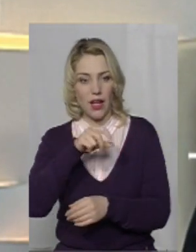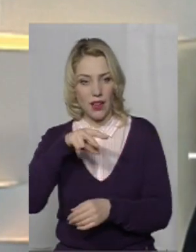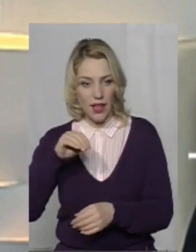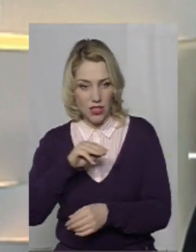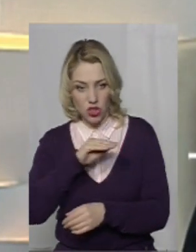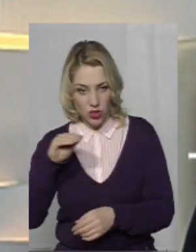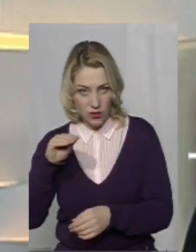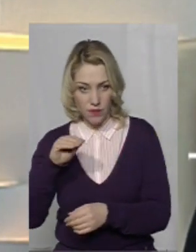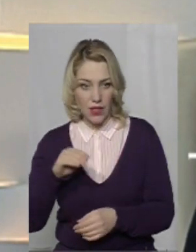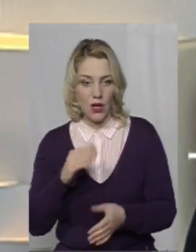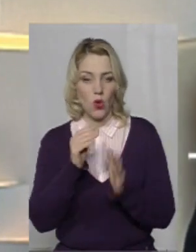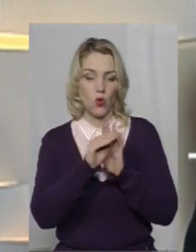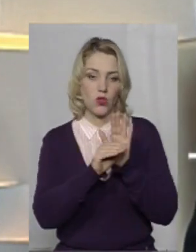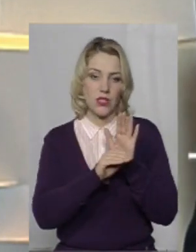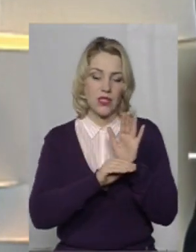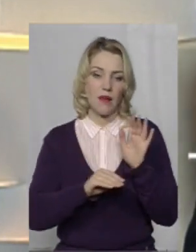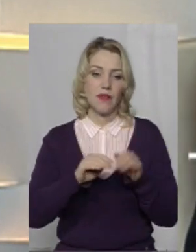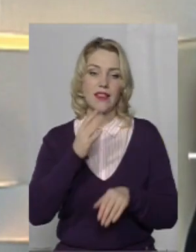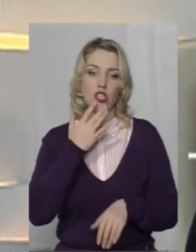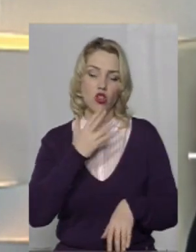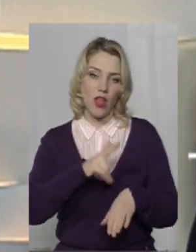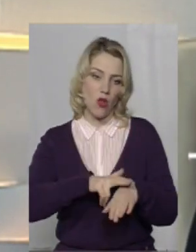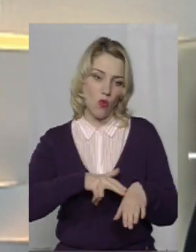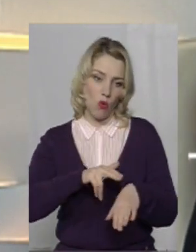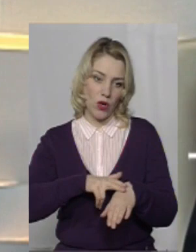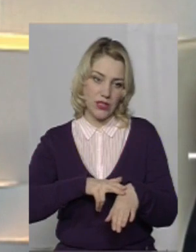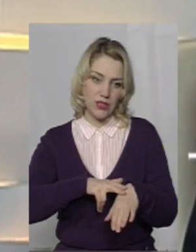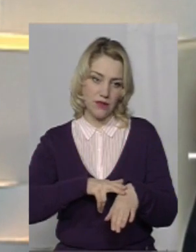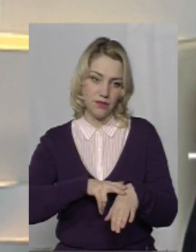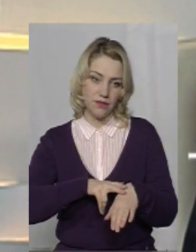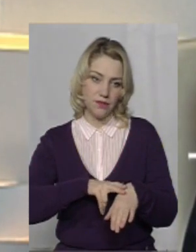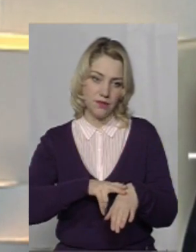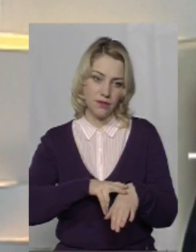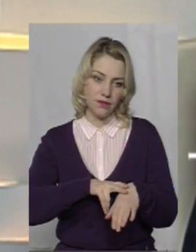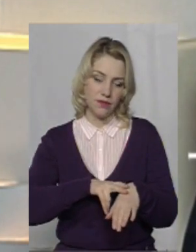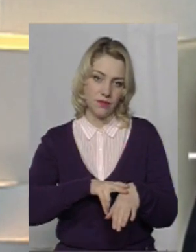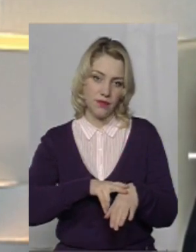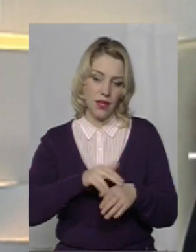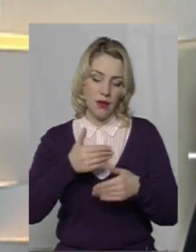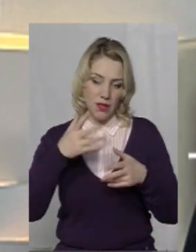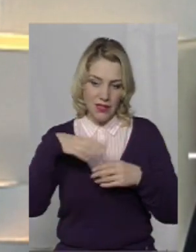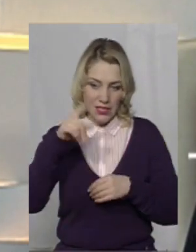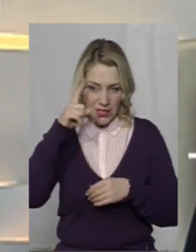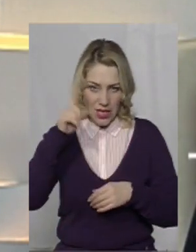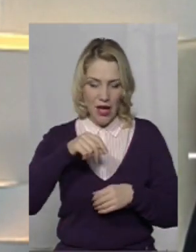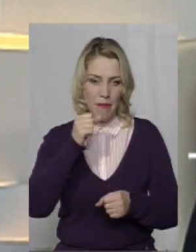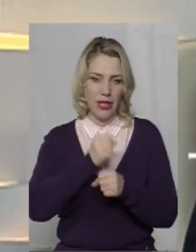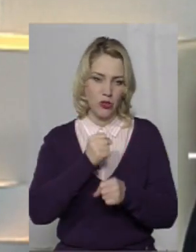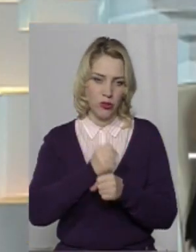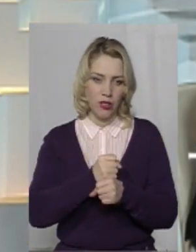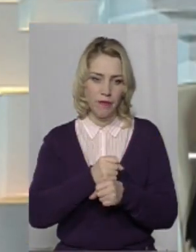в системі національної поліції, ми всі знаємо, працює